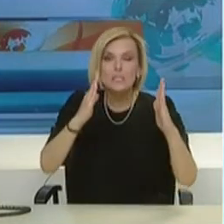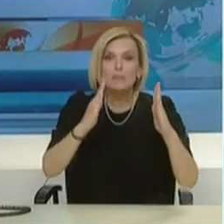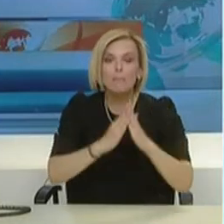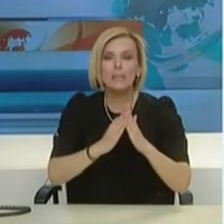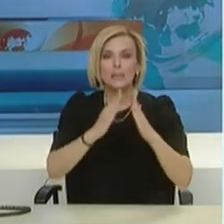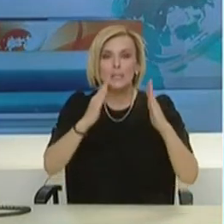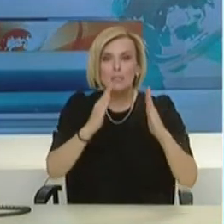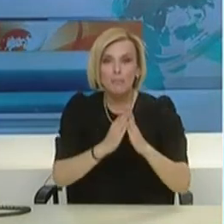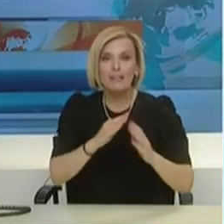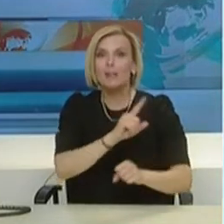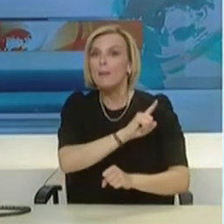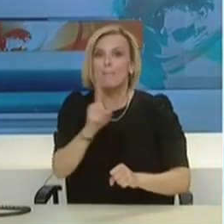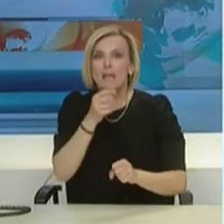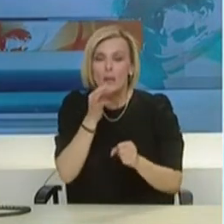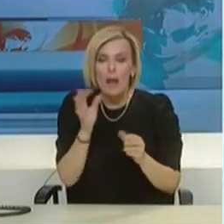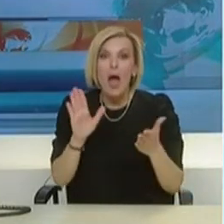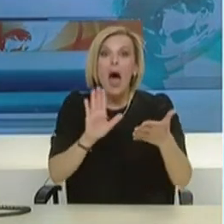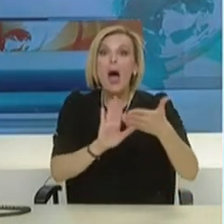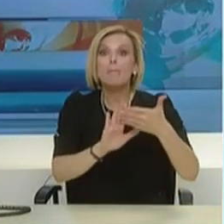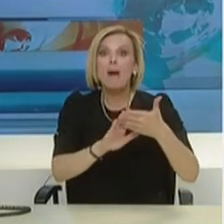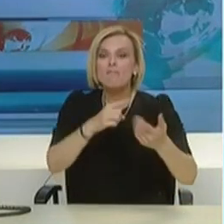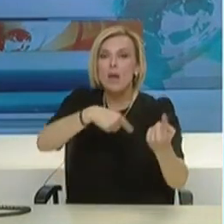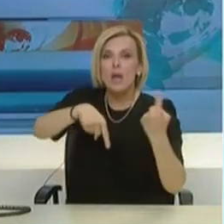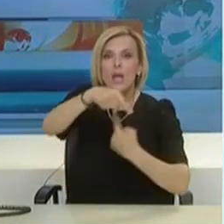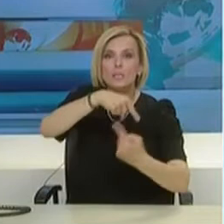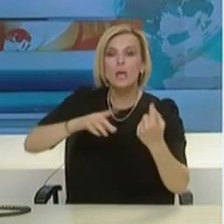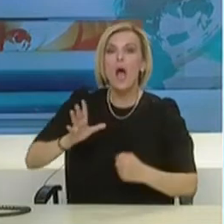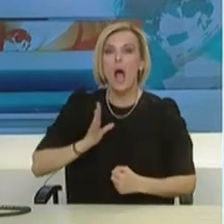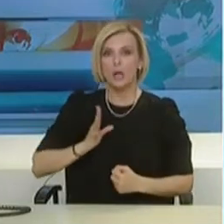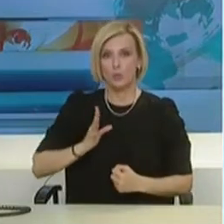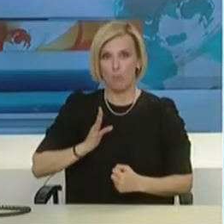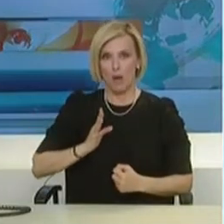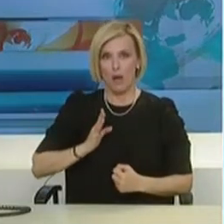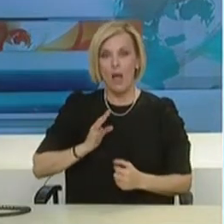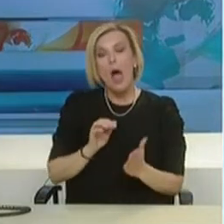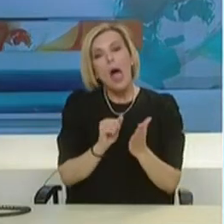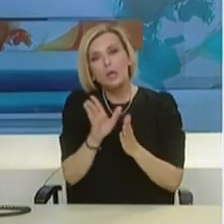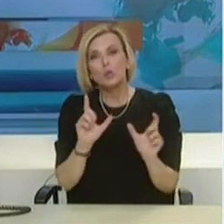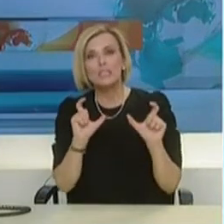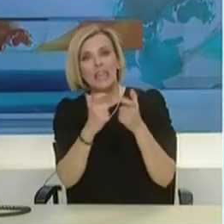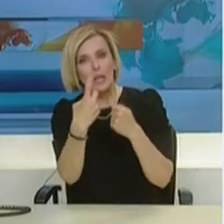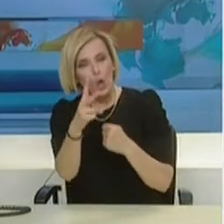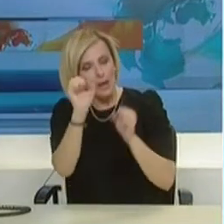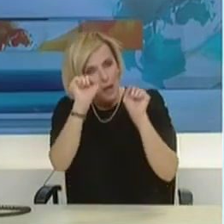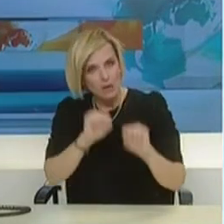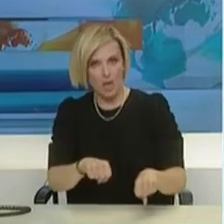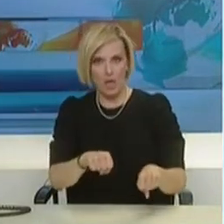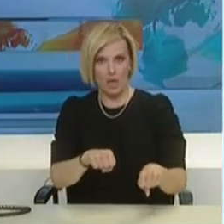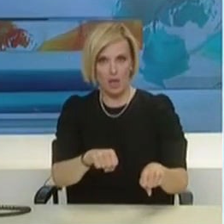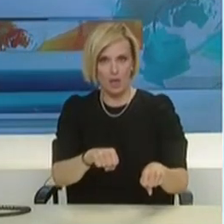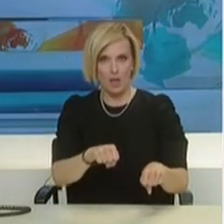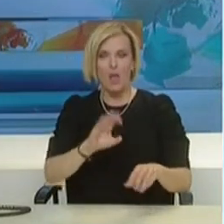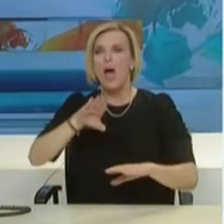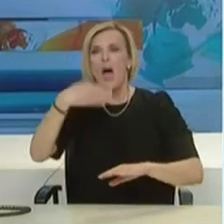αποφύγουν στο μέγιστο βαθμό τις επαφές με άτομα εκτός του στενού οικογενειακού κύκλου τους. Η